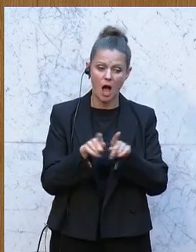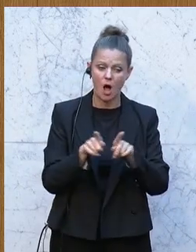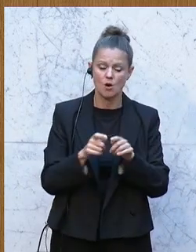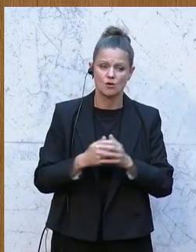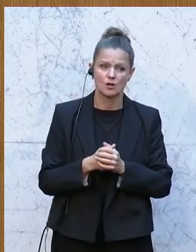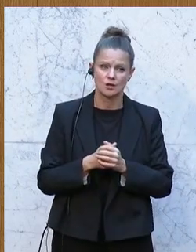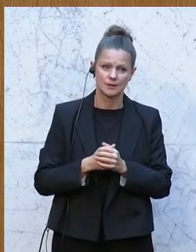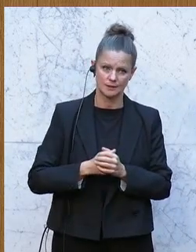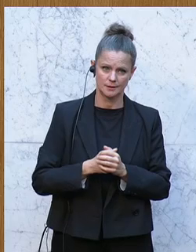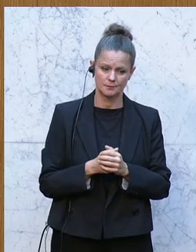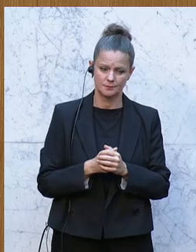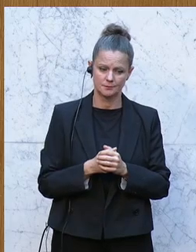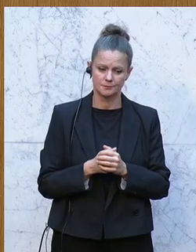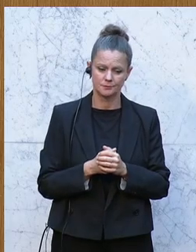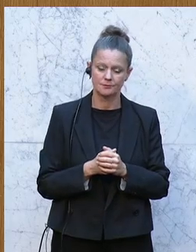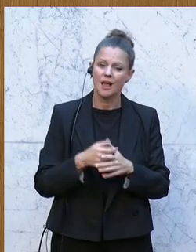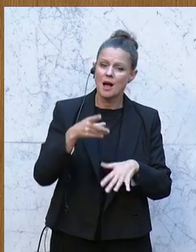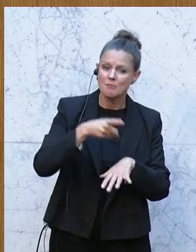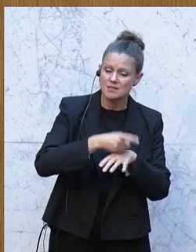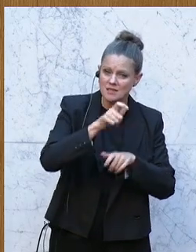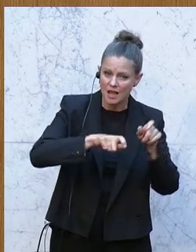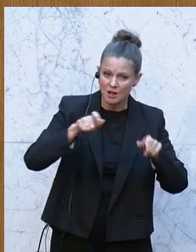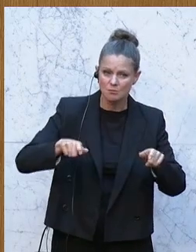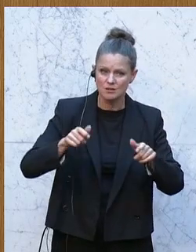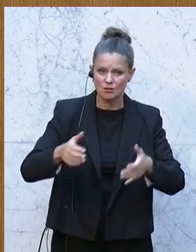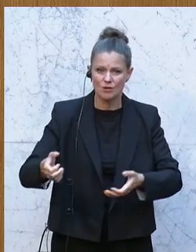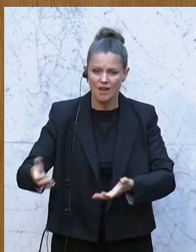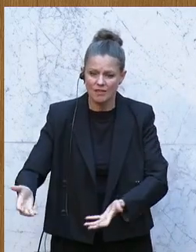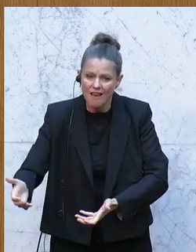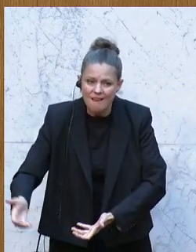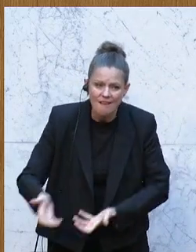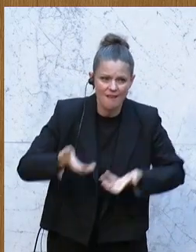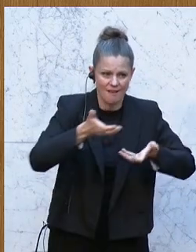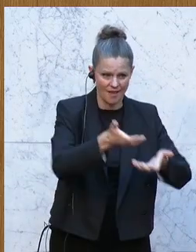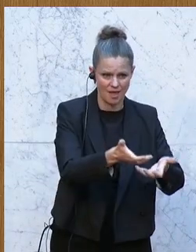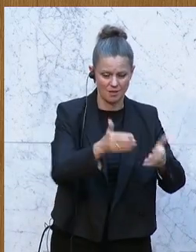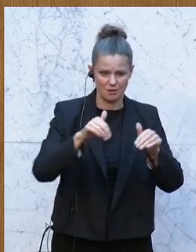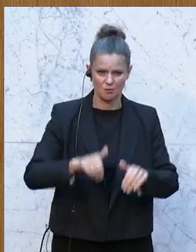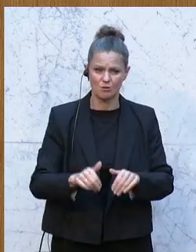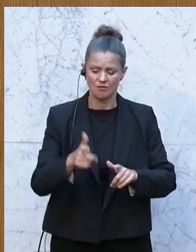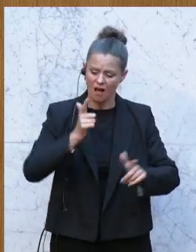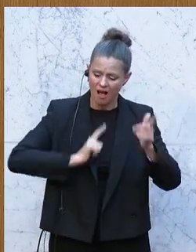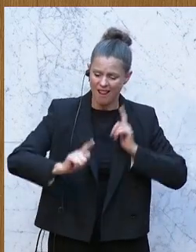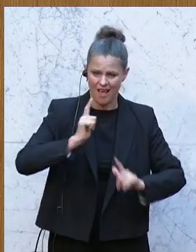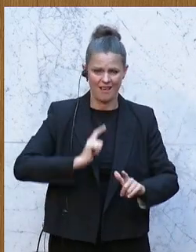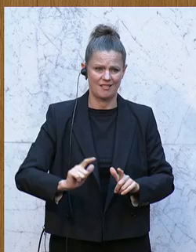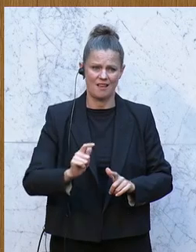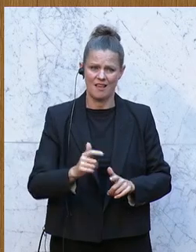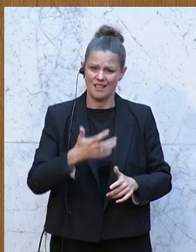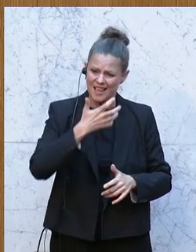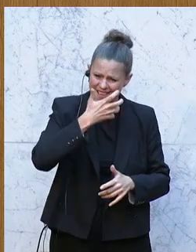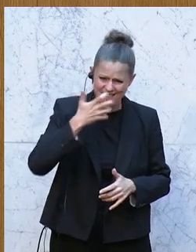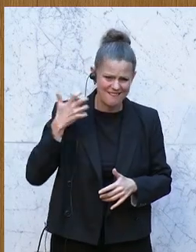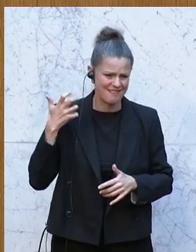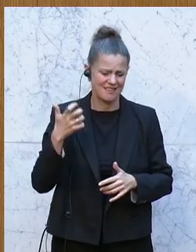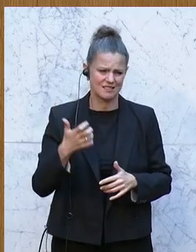Patientinnen und Patienten heben müssen, einfach irrsinnig unter der Hitze leiden. Hier gibt